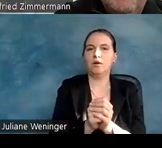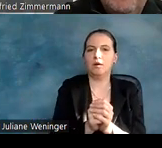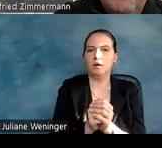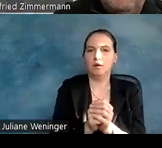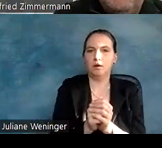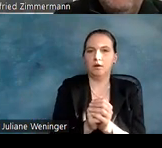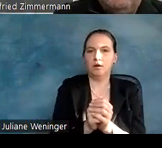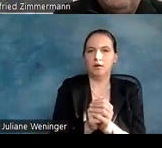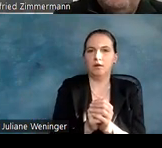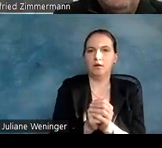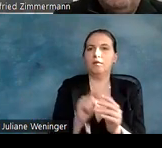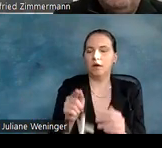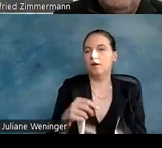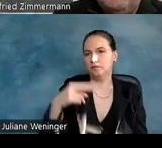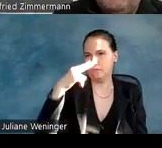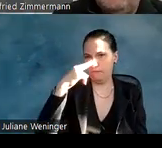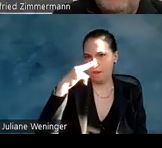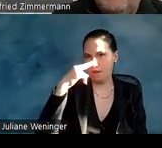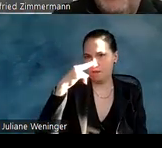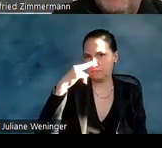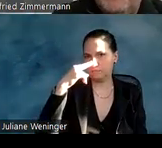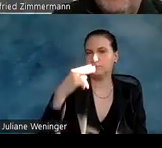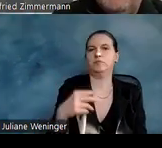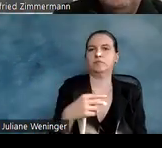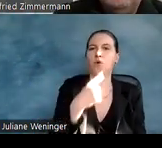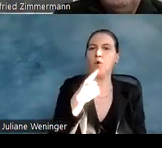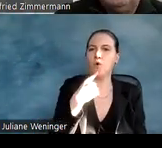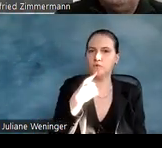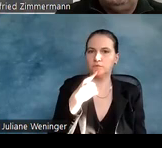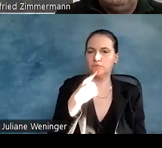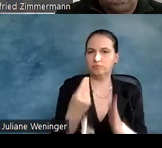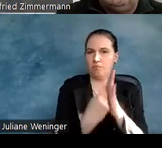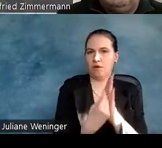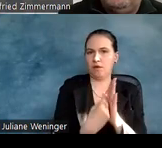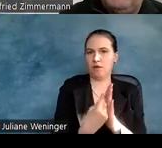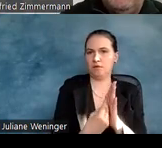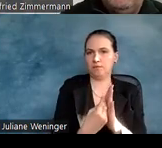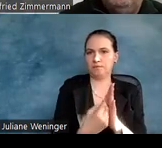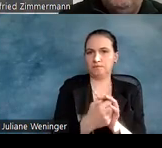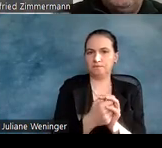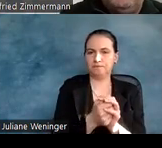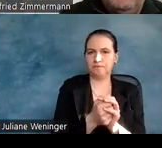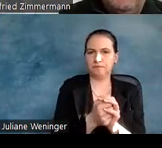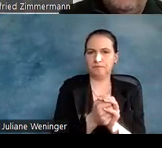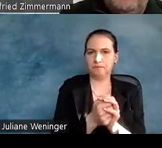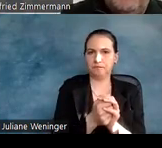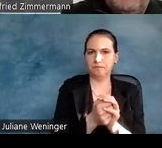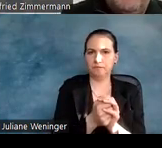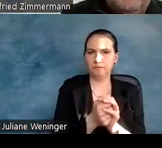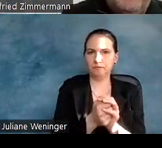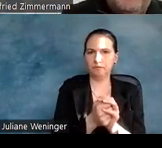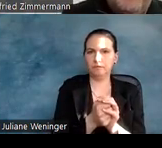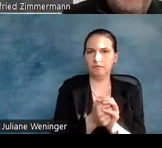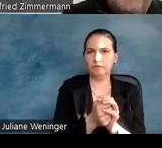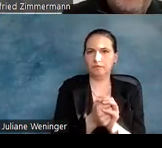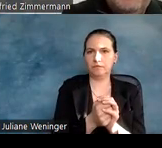oder fehlerhafte Felder werden rot markiert. Jetzt für die Berichte mit einem roten Kreuz.